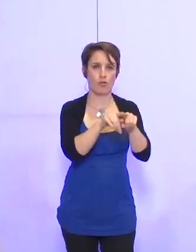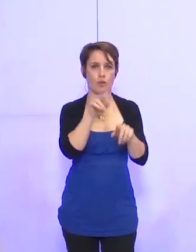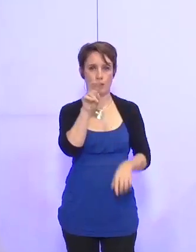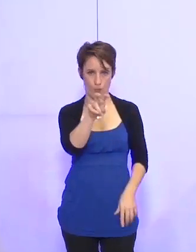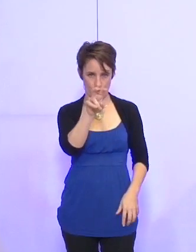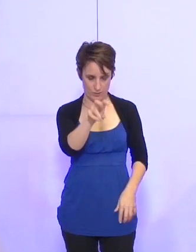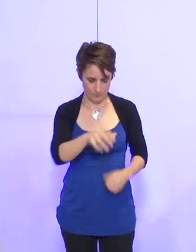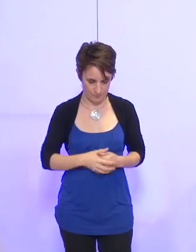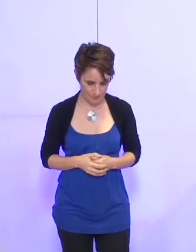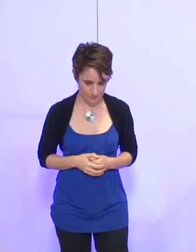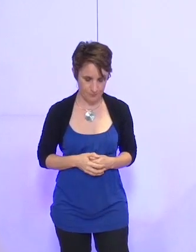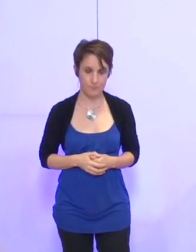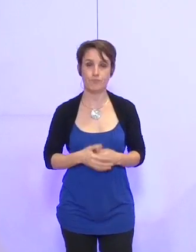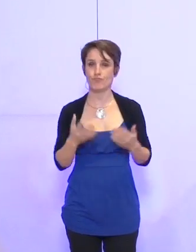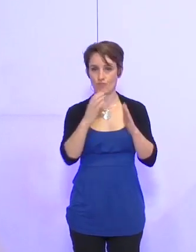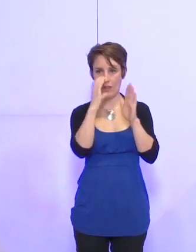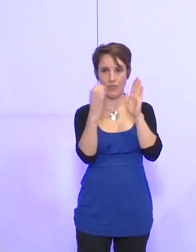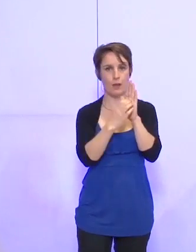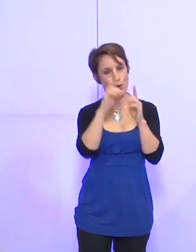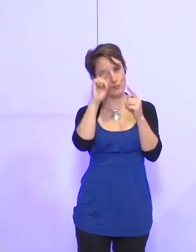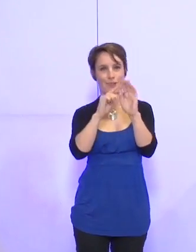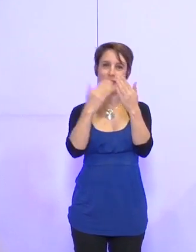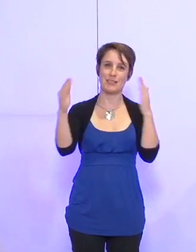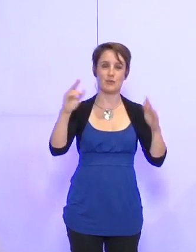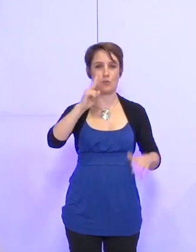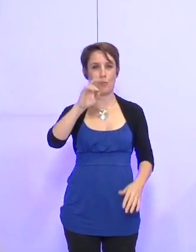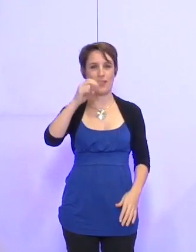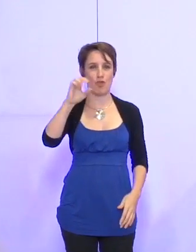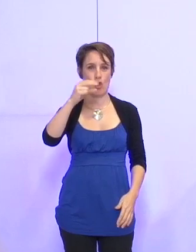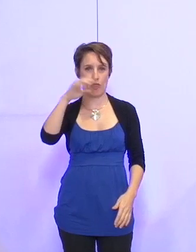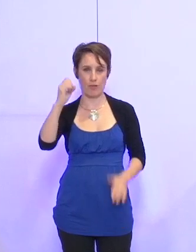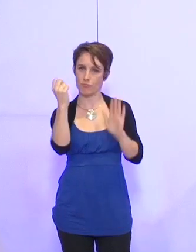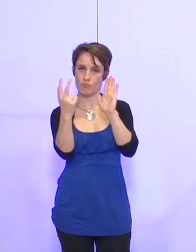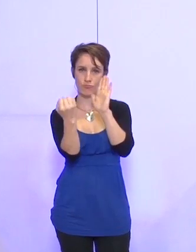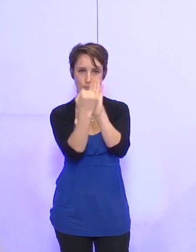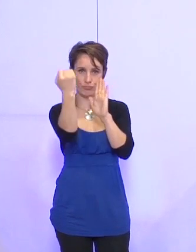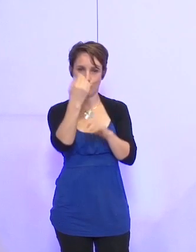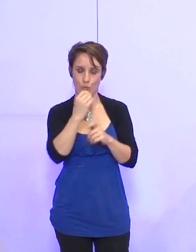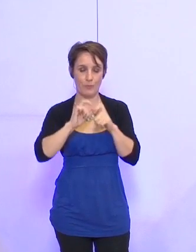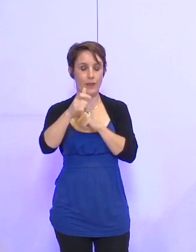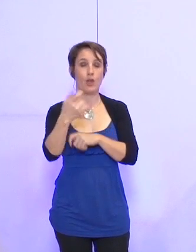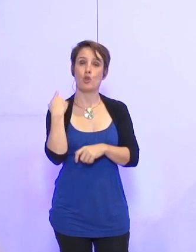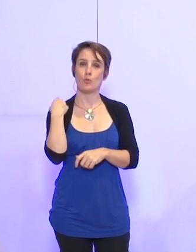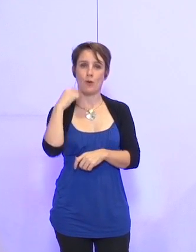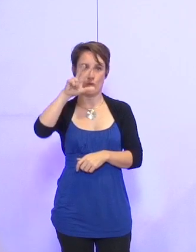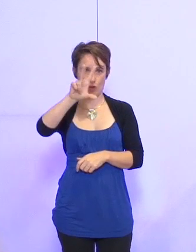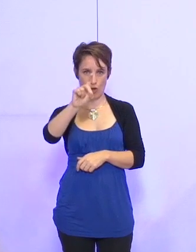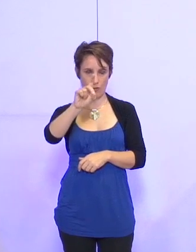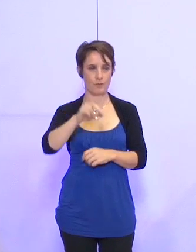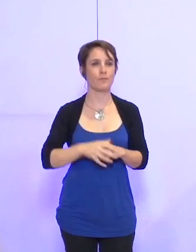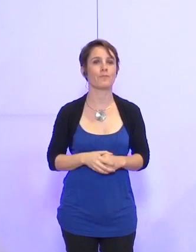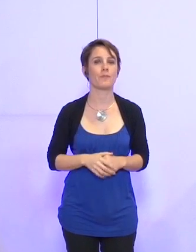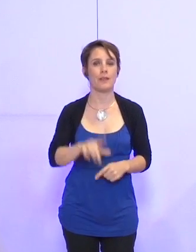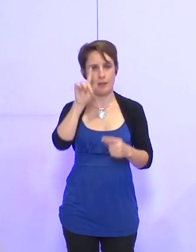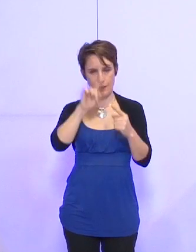gauche et les écologistes. Cette délibération sur l'exposition Pénonne est adoptée. La délibération numéro 30 porte sur une